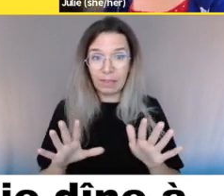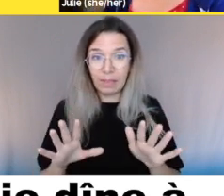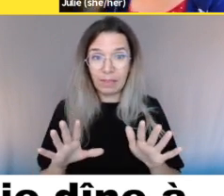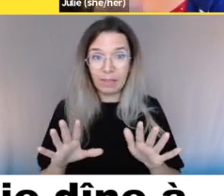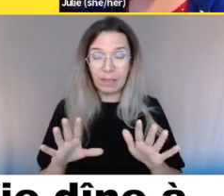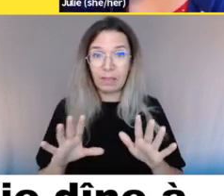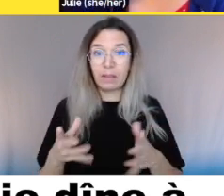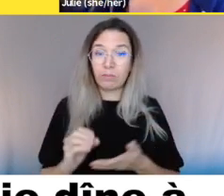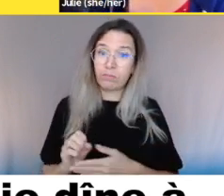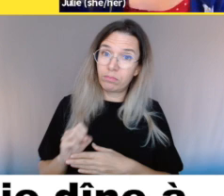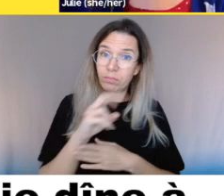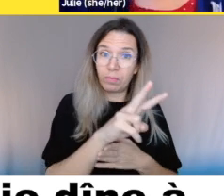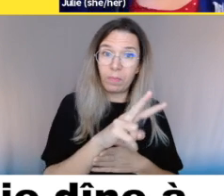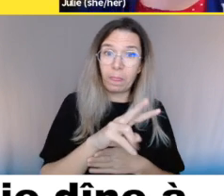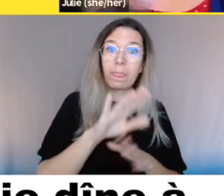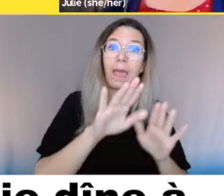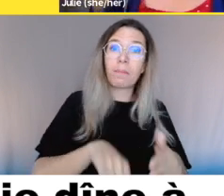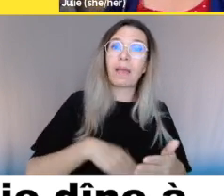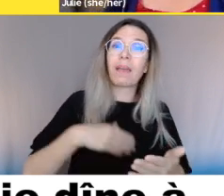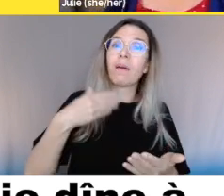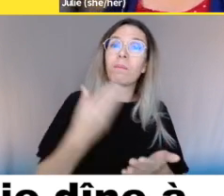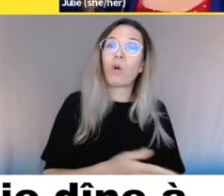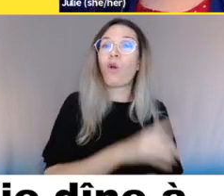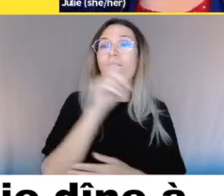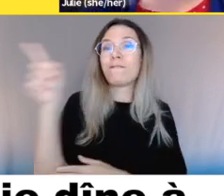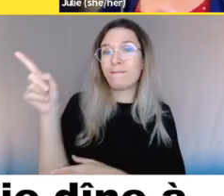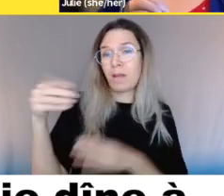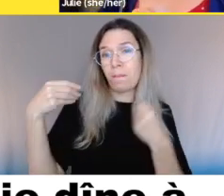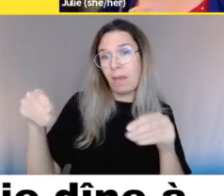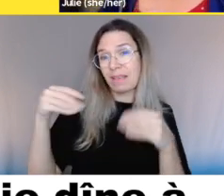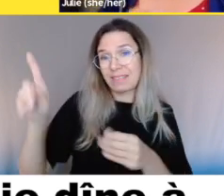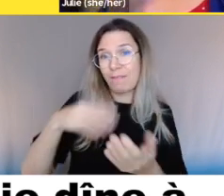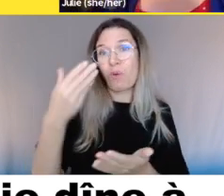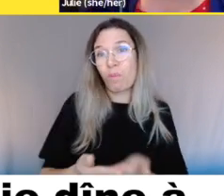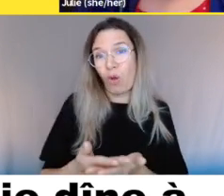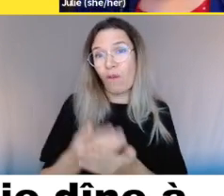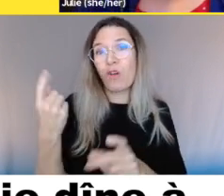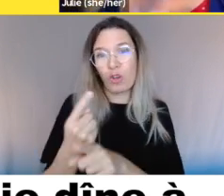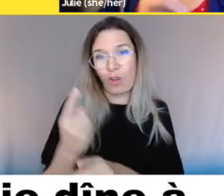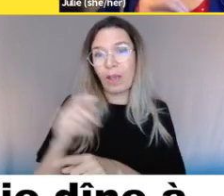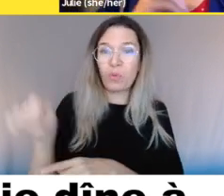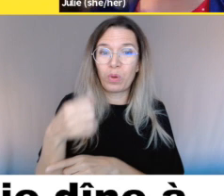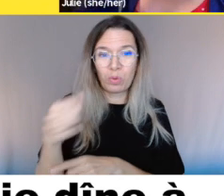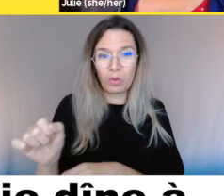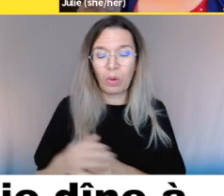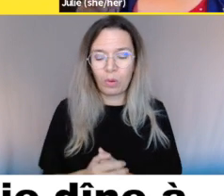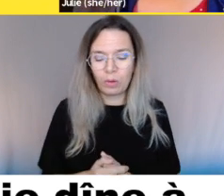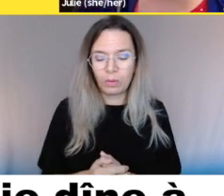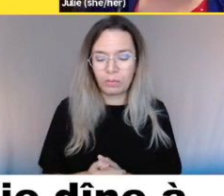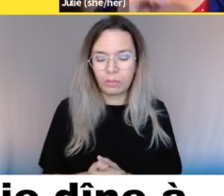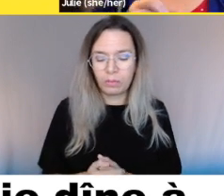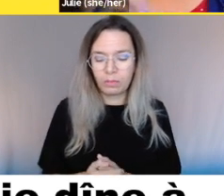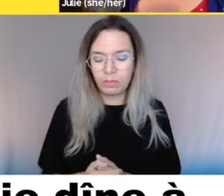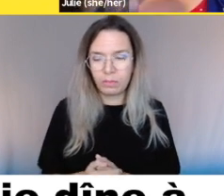le fardeau qui est renversé. Quand on dépose une plainte de discrimination, c'est à la personne qui se plaint,